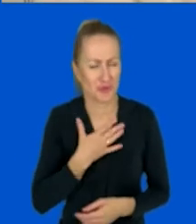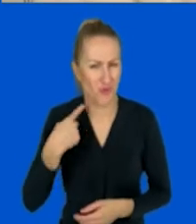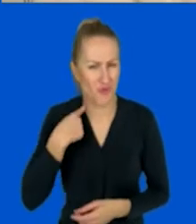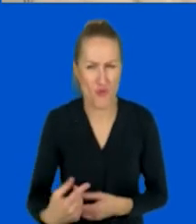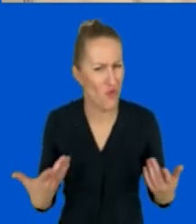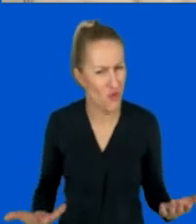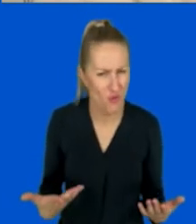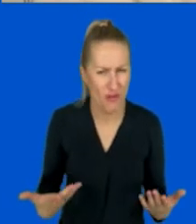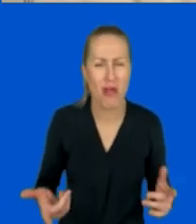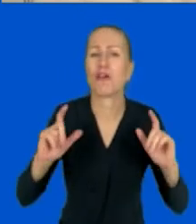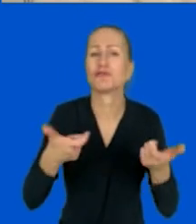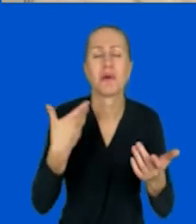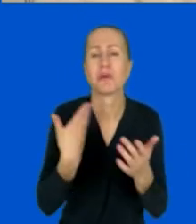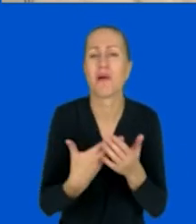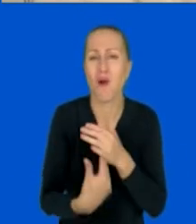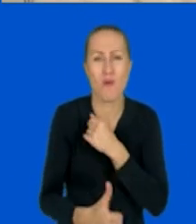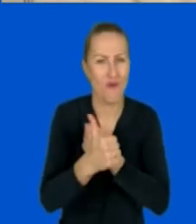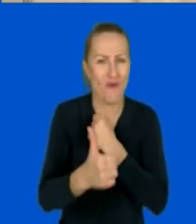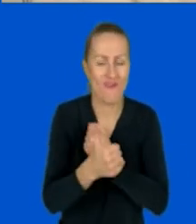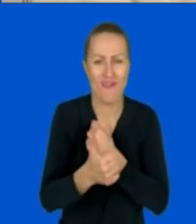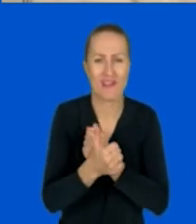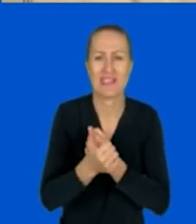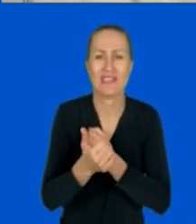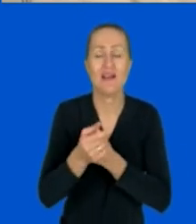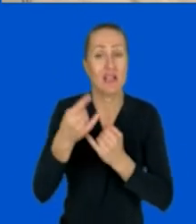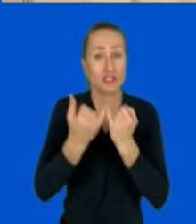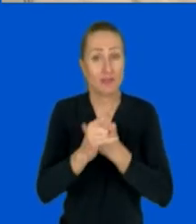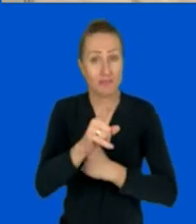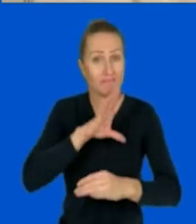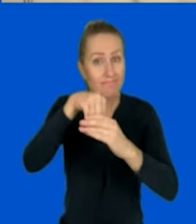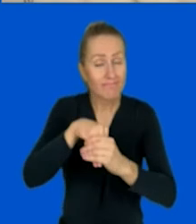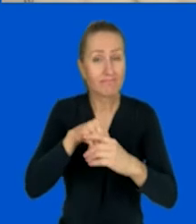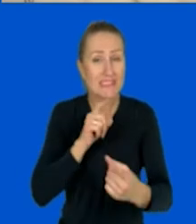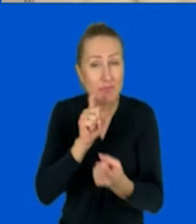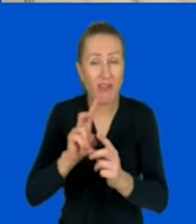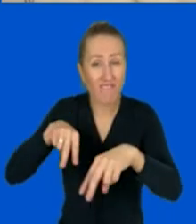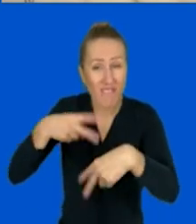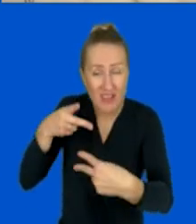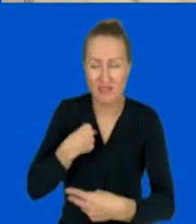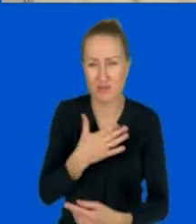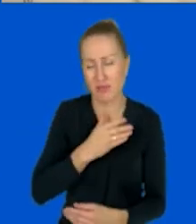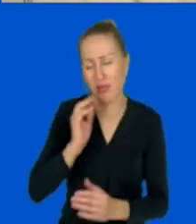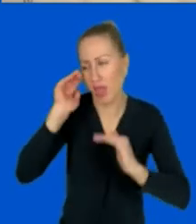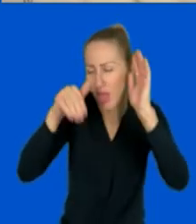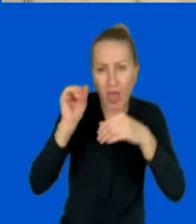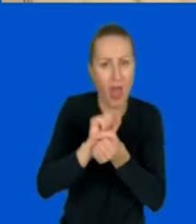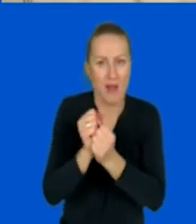że biorąc w nich udział, chcielibyśmy zasnąć albo chcielibyśmy robić coś innego?